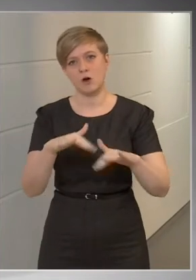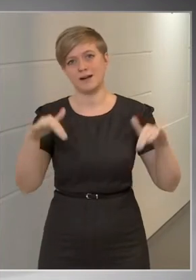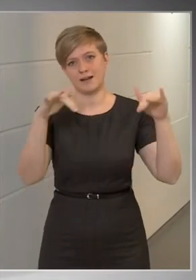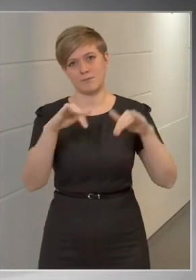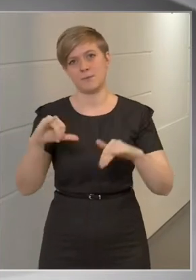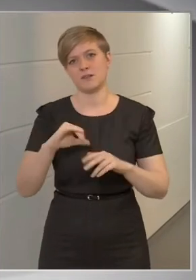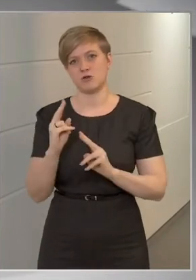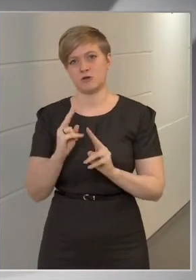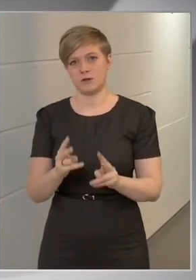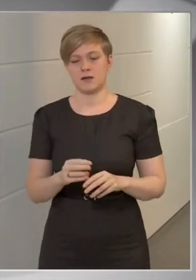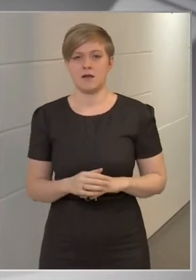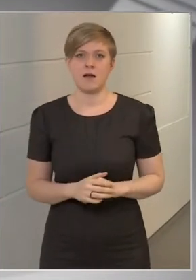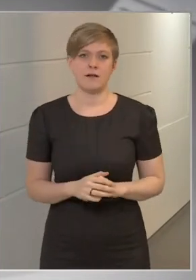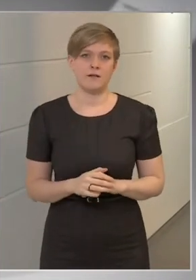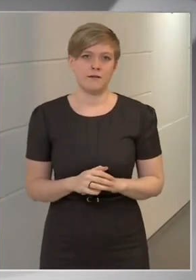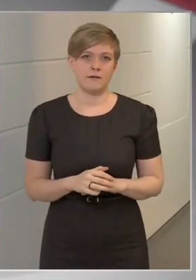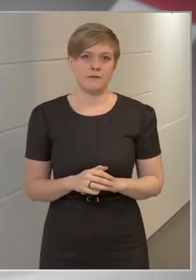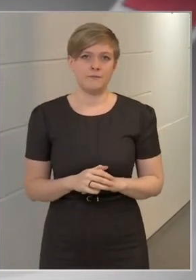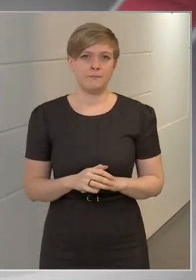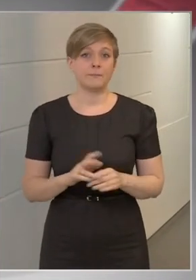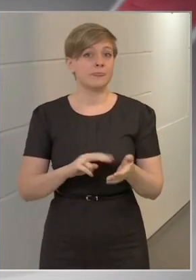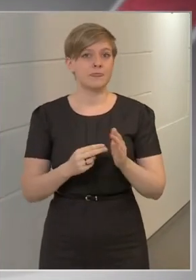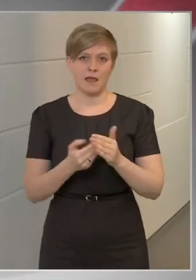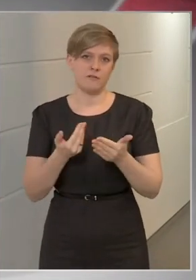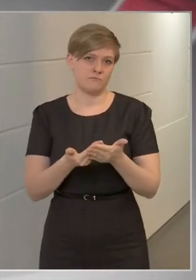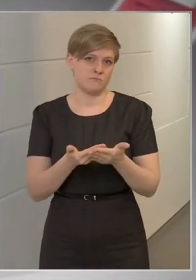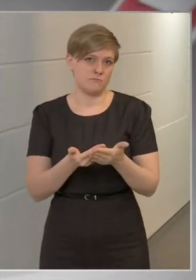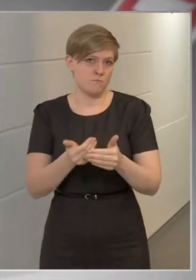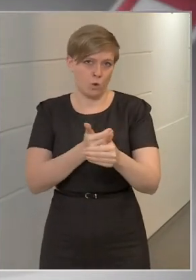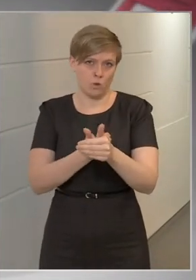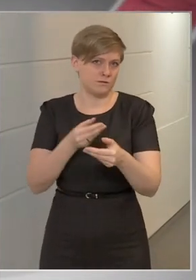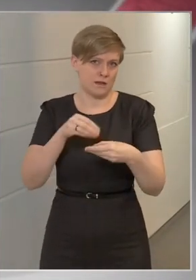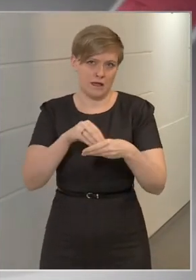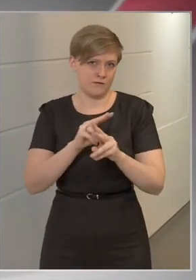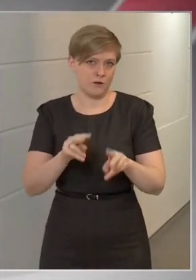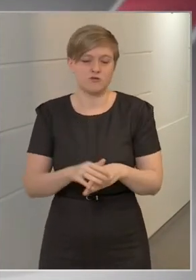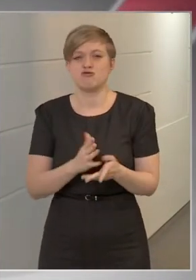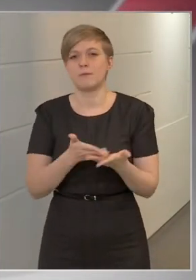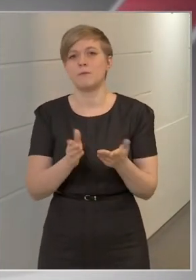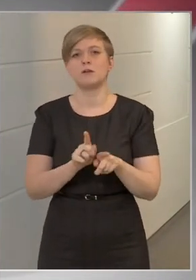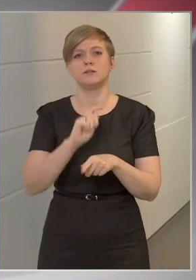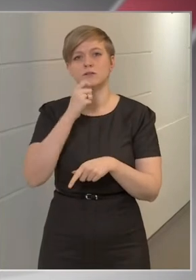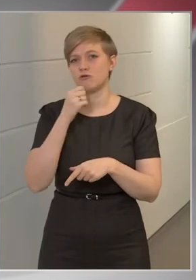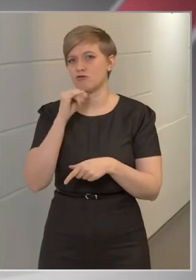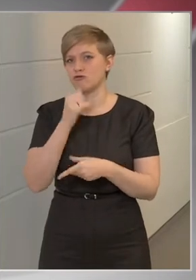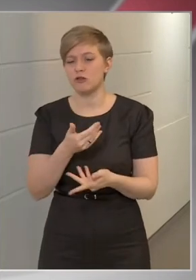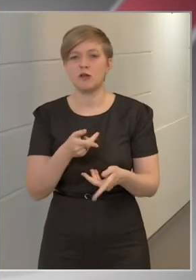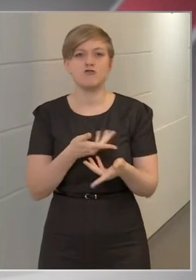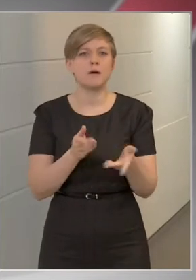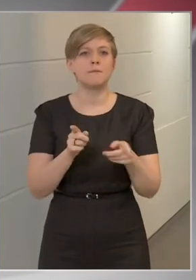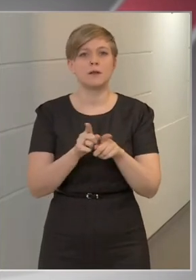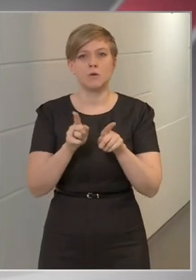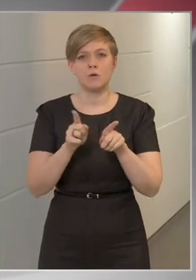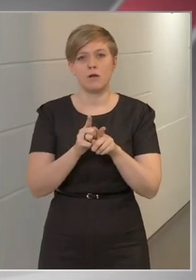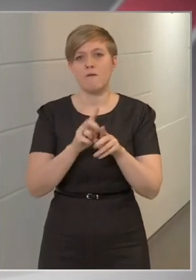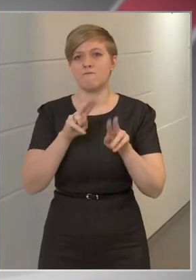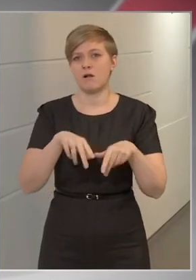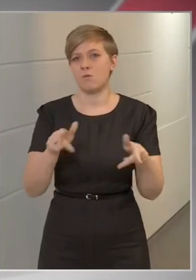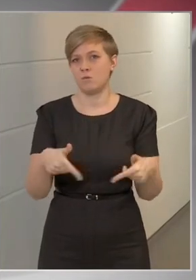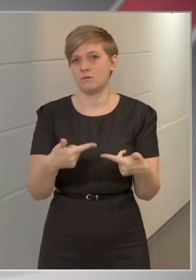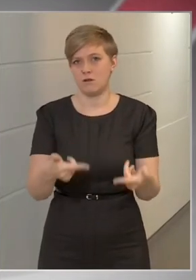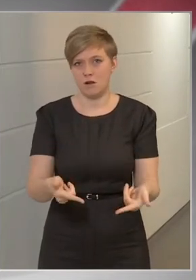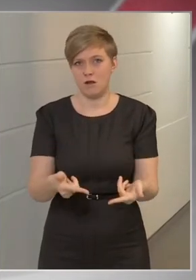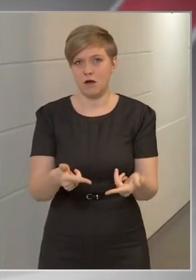biztosítani kell. A terv mögött ez állt, tehát semmi olyan titkosság nincsen, és semmi olyan valótlan